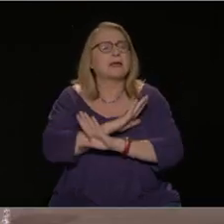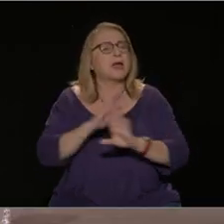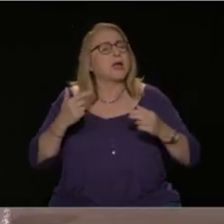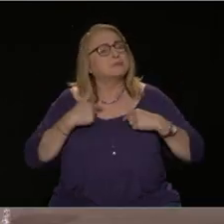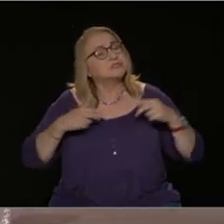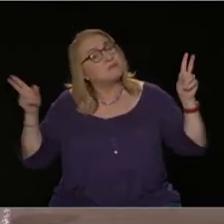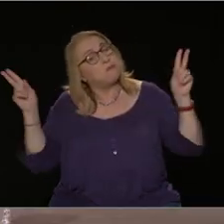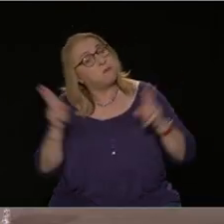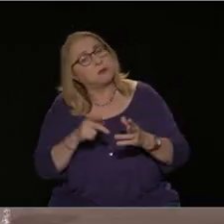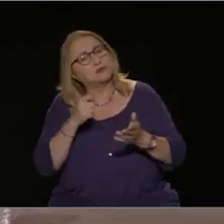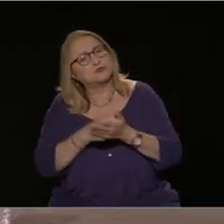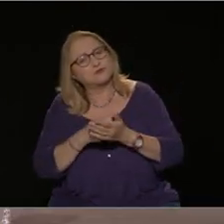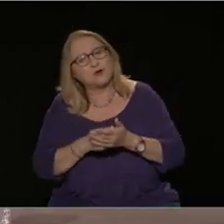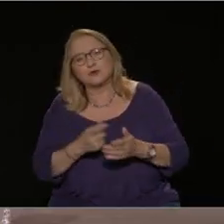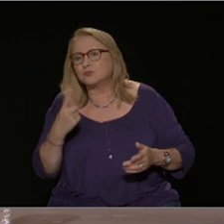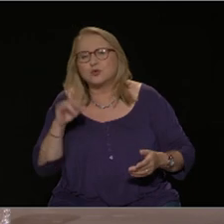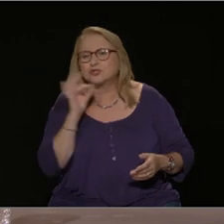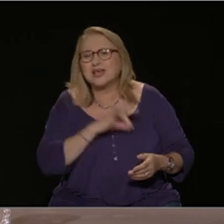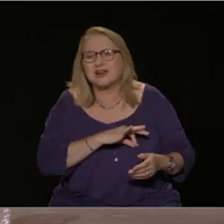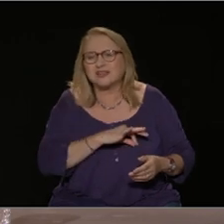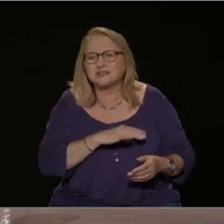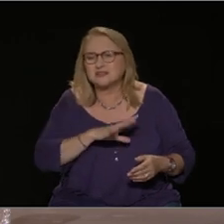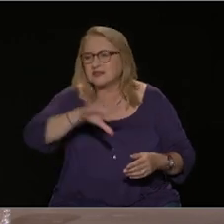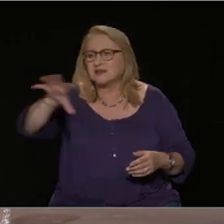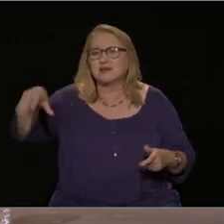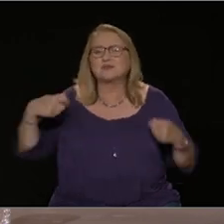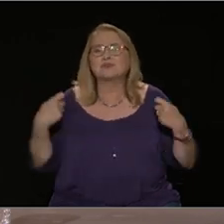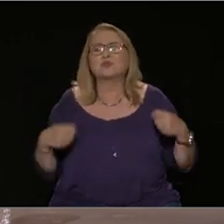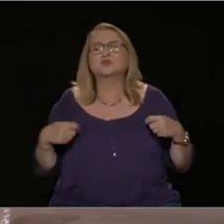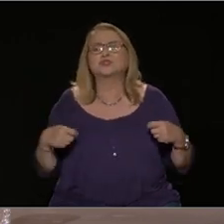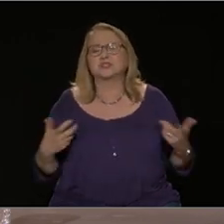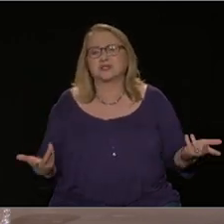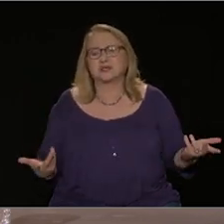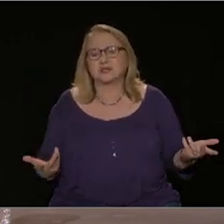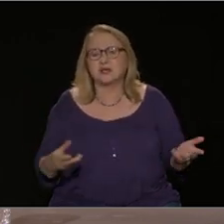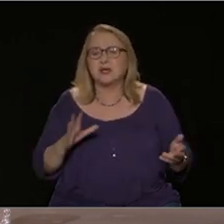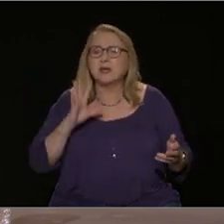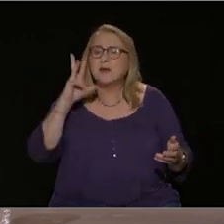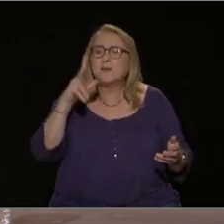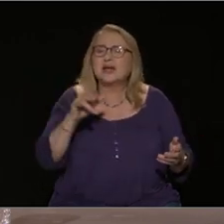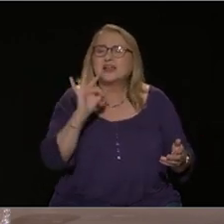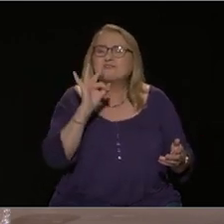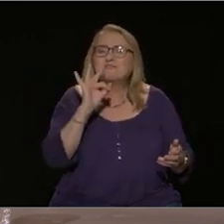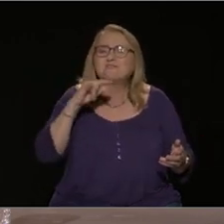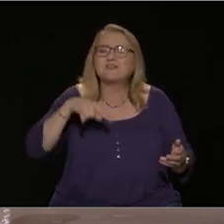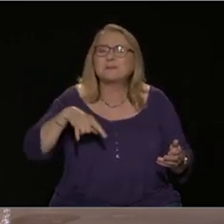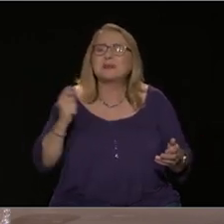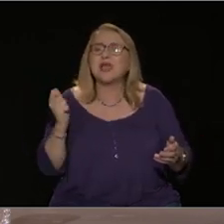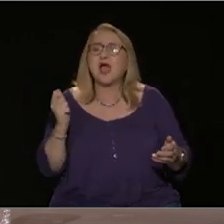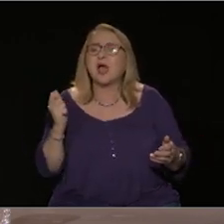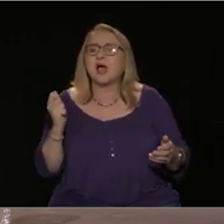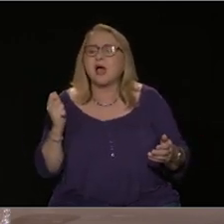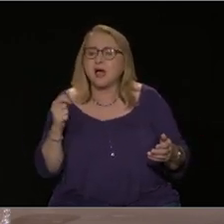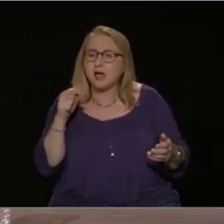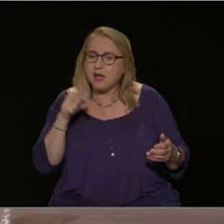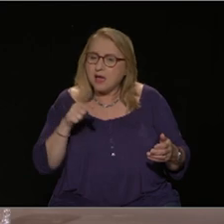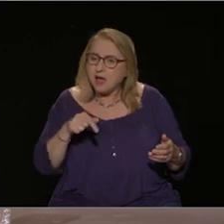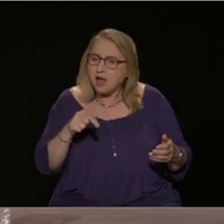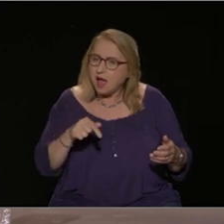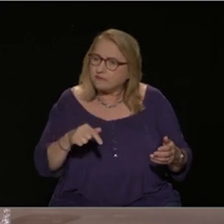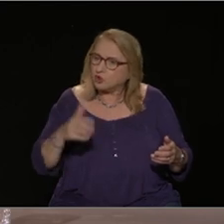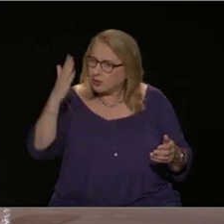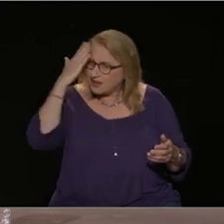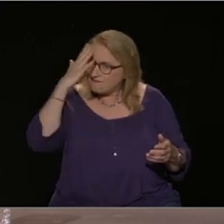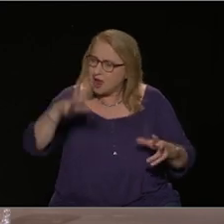ακόμα και τους μειωμένους φόρους όπως το ΦΠΑ που κατακρατά το κεφάλαιο δεν τους αποδίδει,